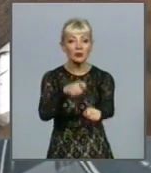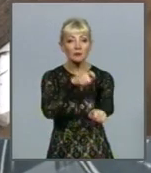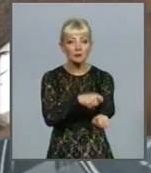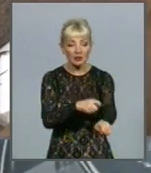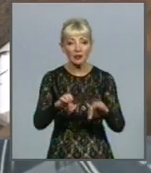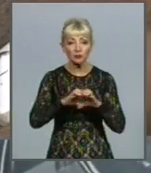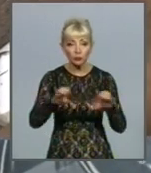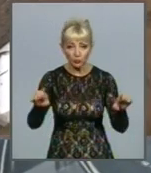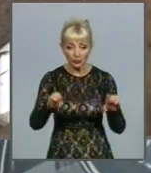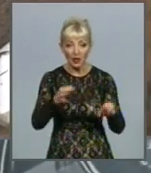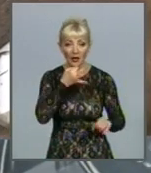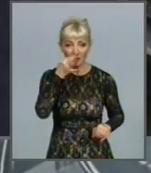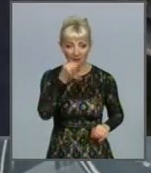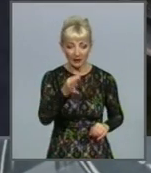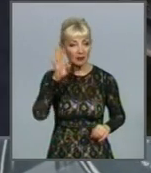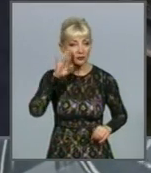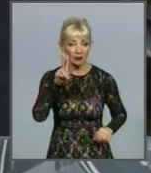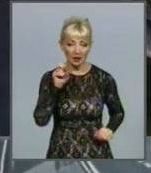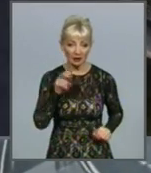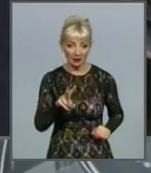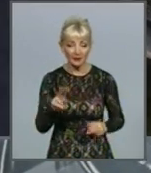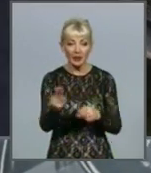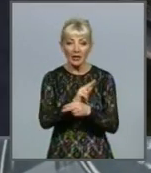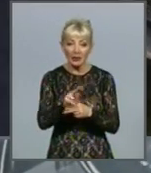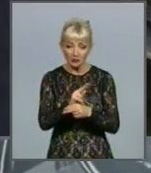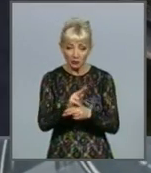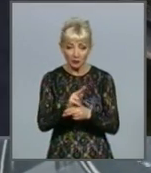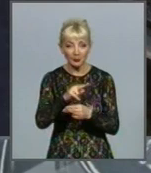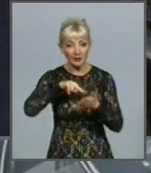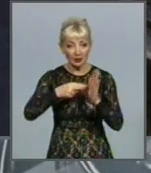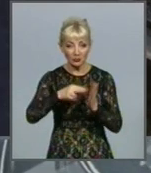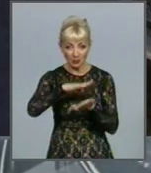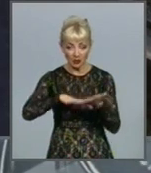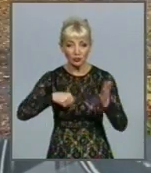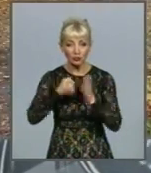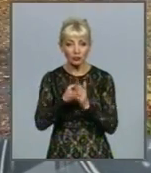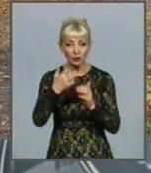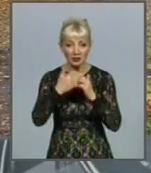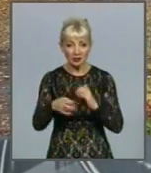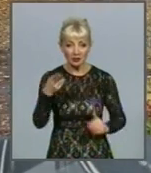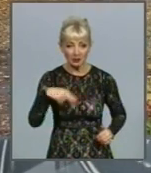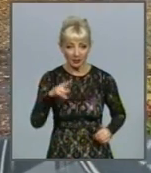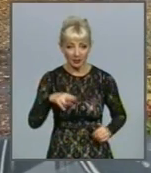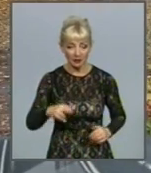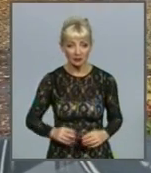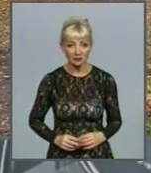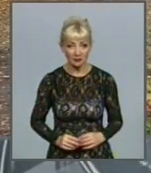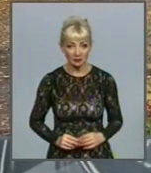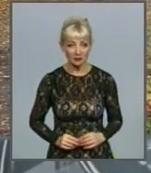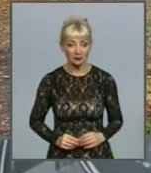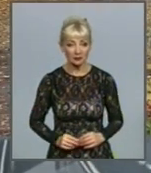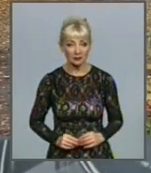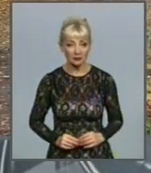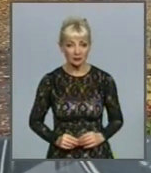мережі трубопроводу, зазначають у водоканалі. Ремонтні роботи планують закінчити до середини грудня. Яна Біляєва, Сергій